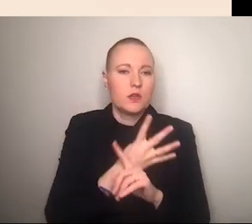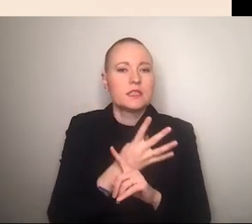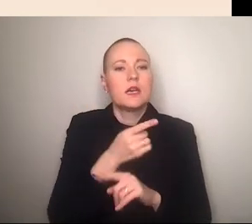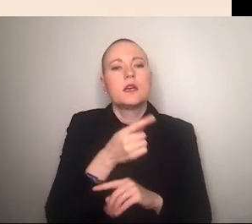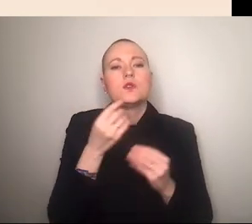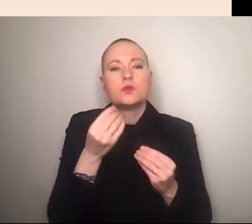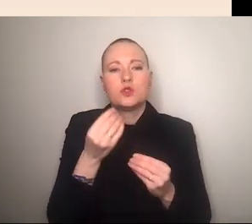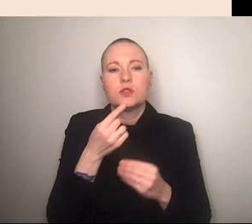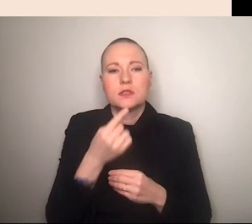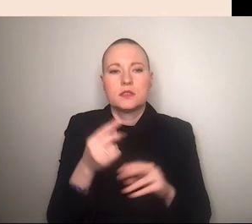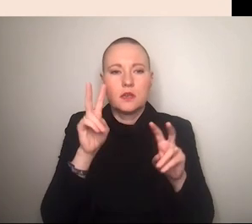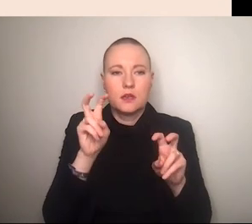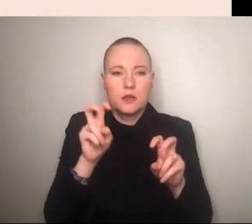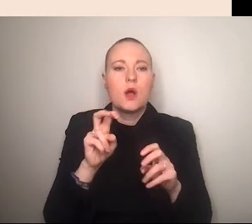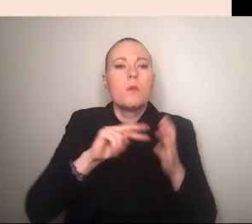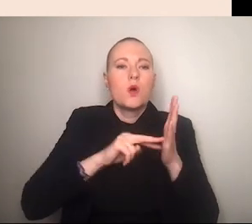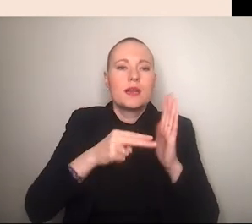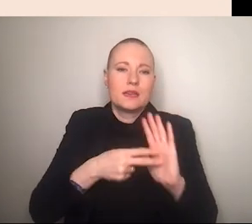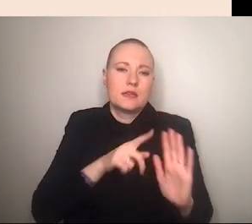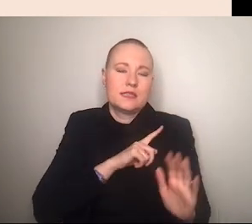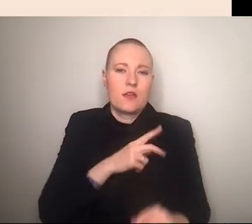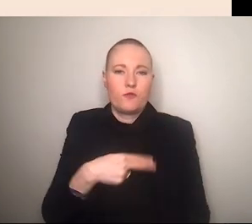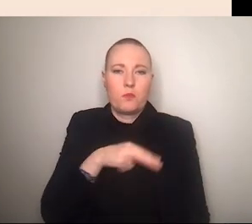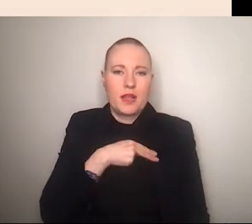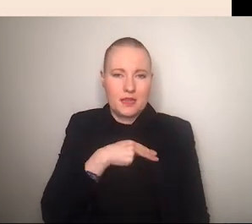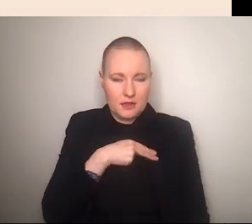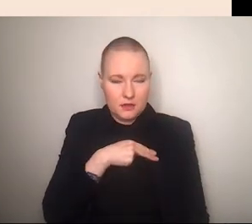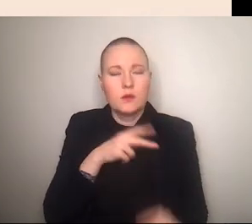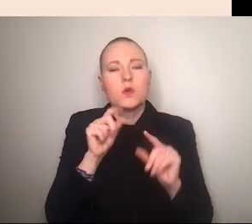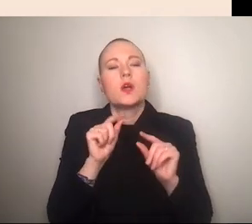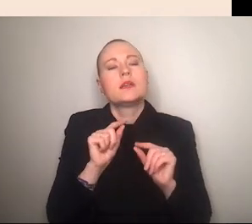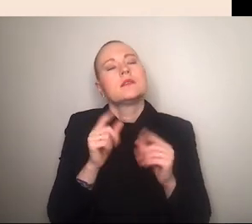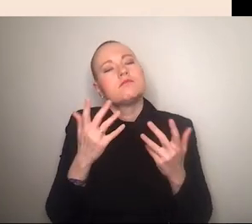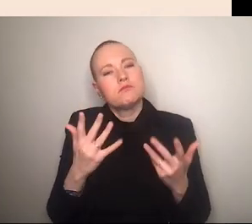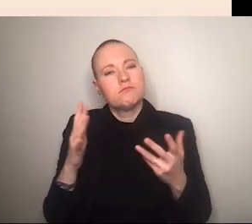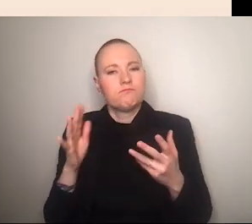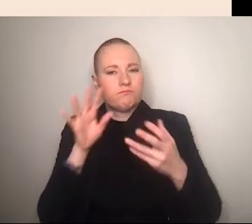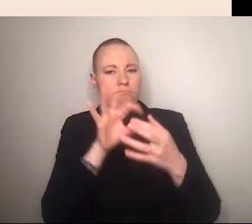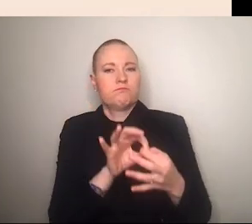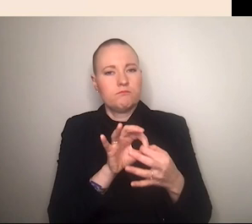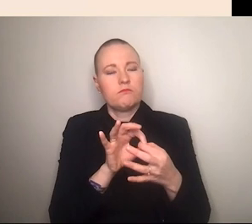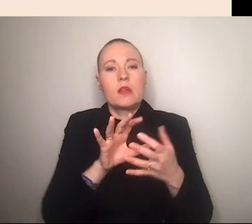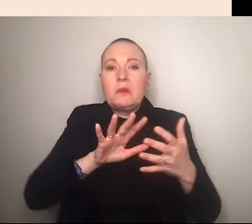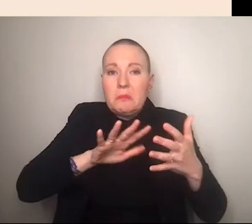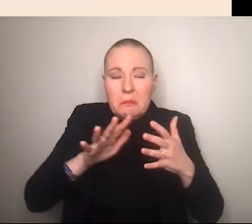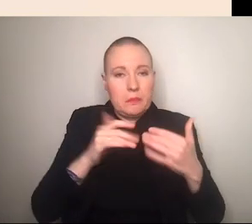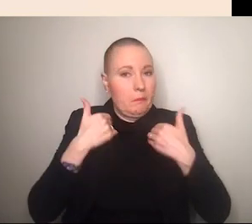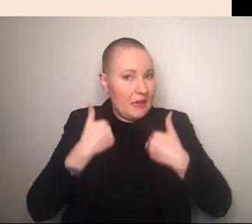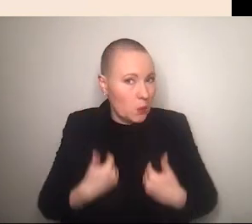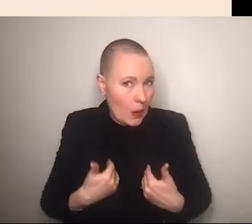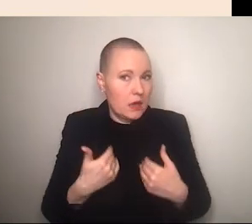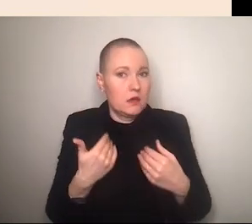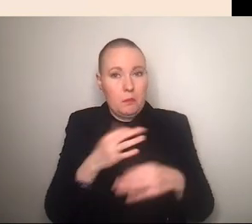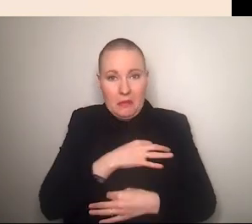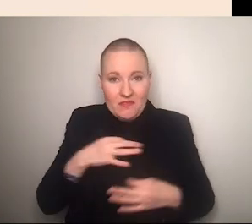in der forschung als political self branding damit ist gemeint eben die verknüpfung von vermeintlich persönlichen einblicken